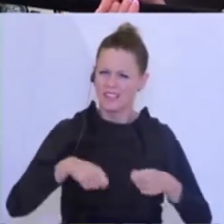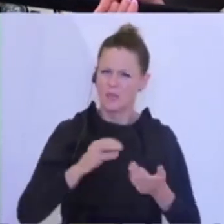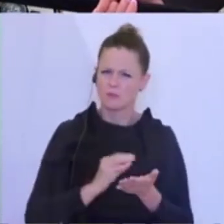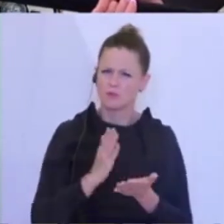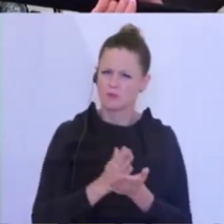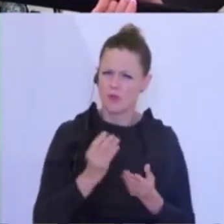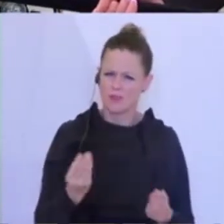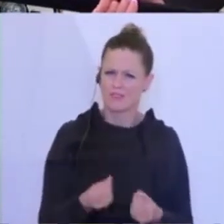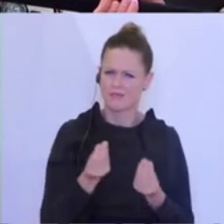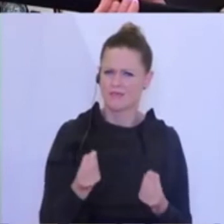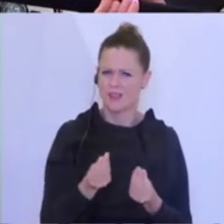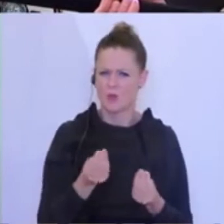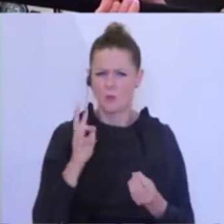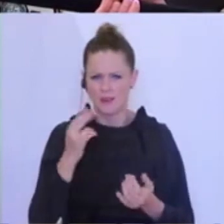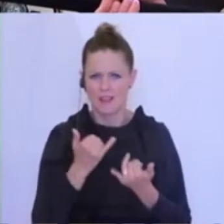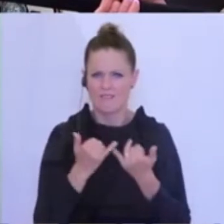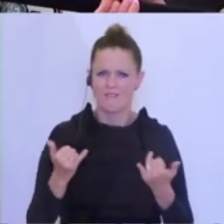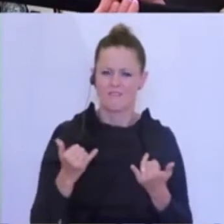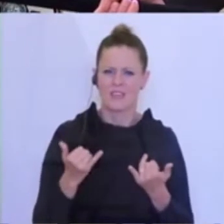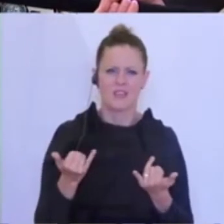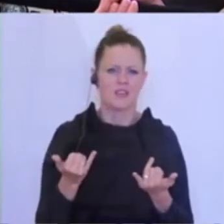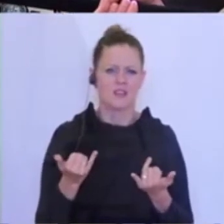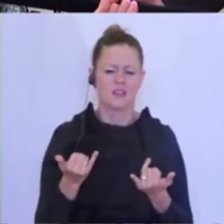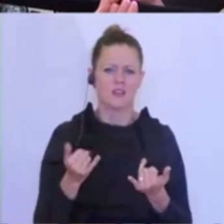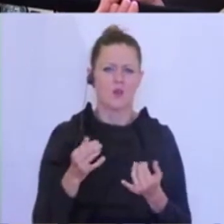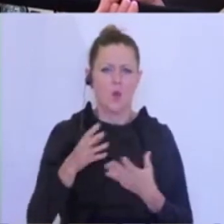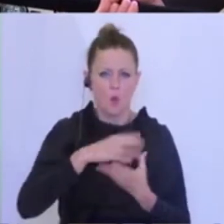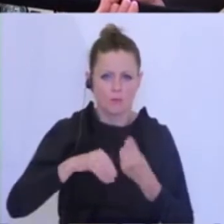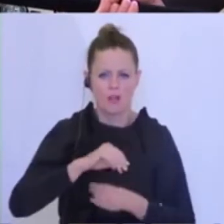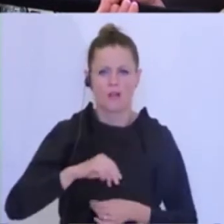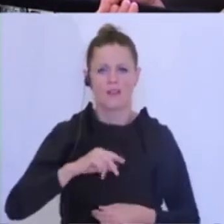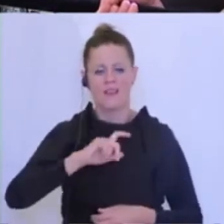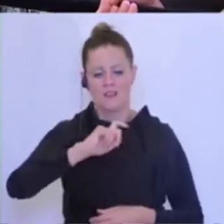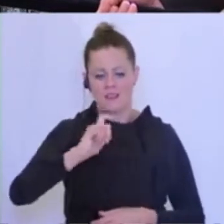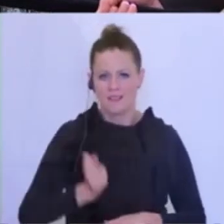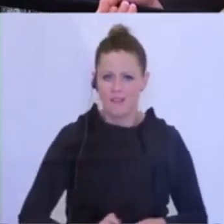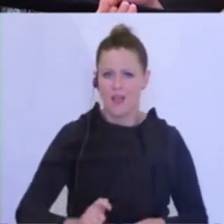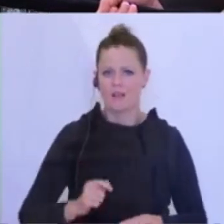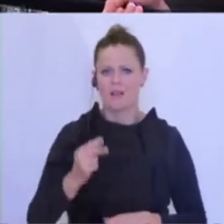Dinge, wie es in die anderen Richtungen weitergeht? Also näheres zum Beispiel zu Italien, Slowenien, Kroatien?